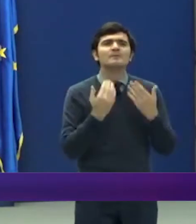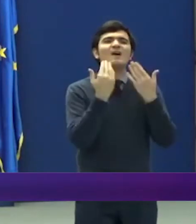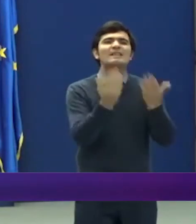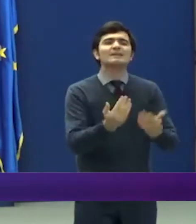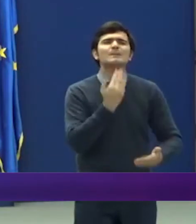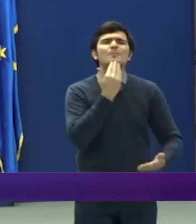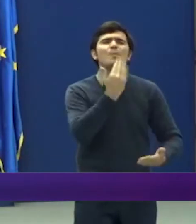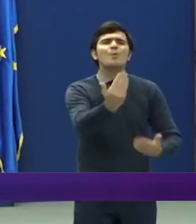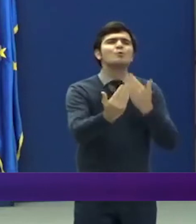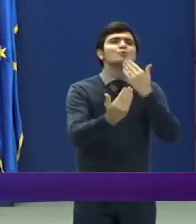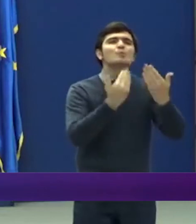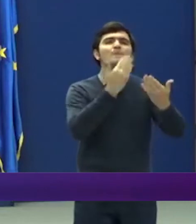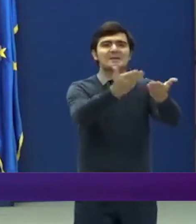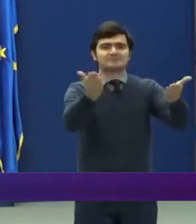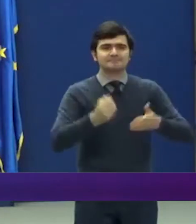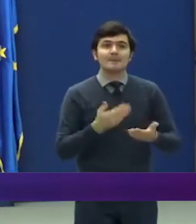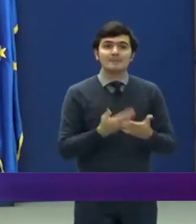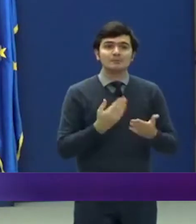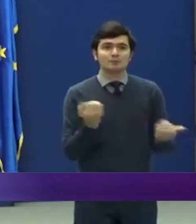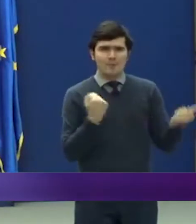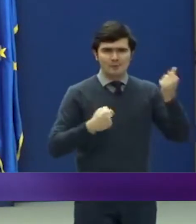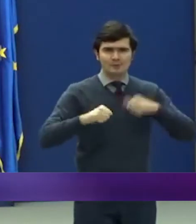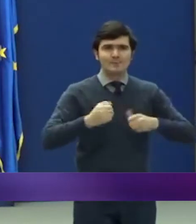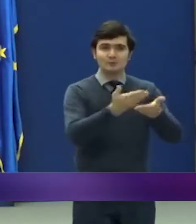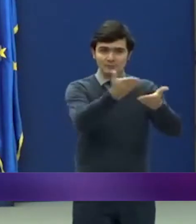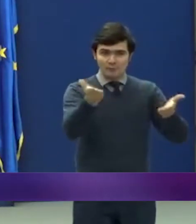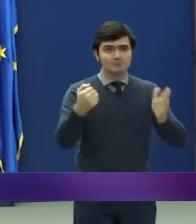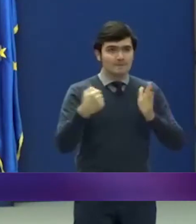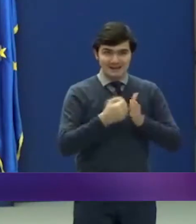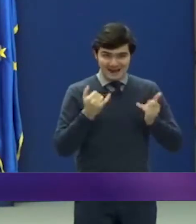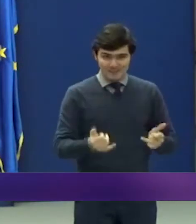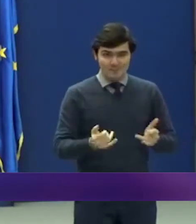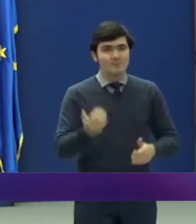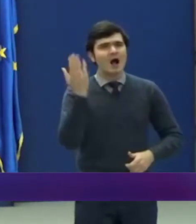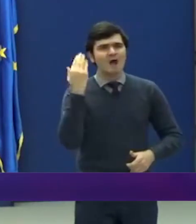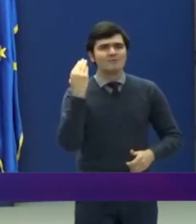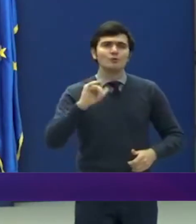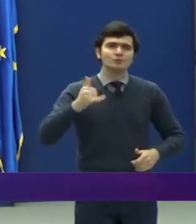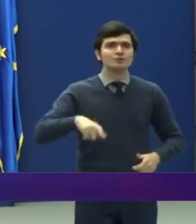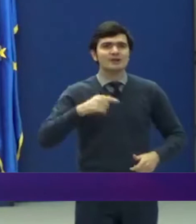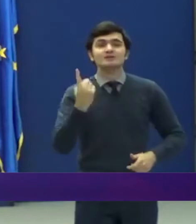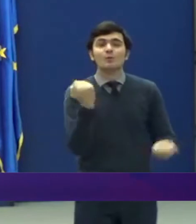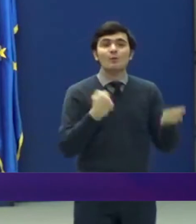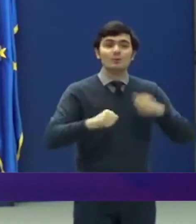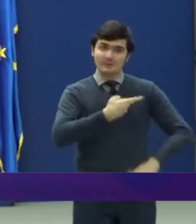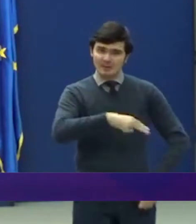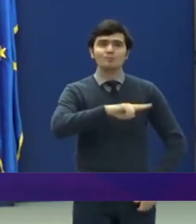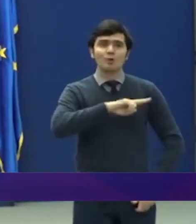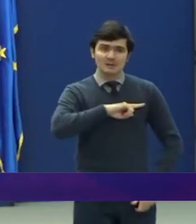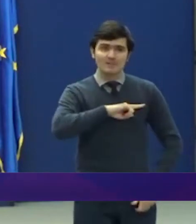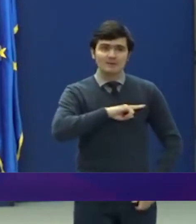mulțumiri. Comportamentul dumneavoastră de până acum a fost și este unul responsabil,